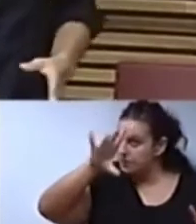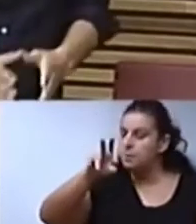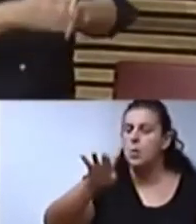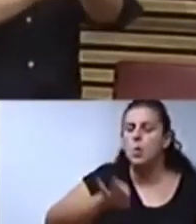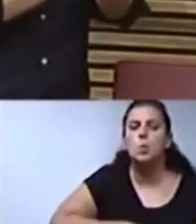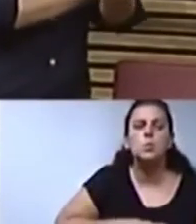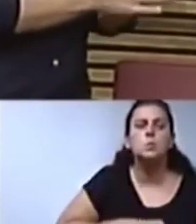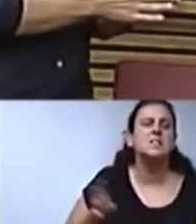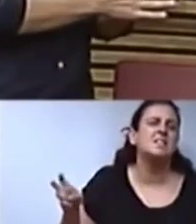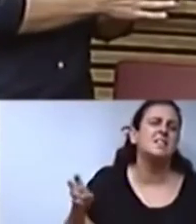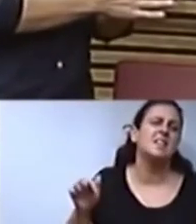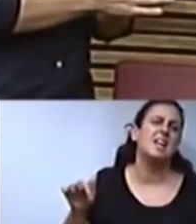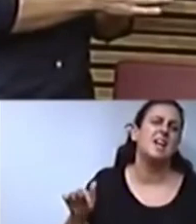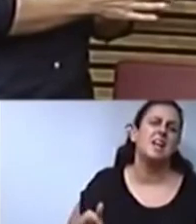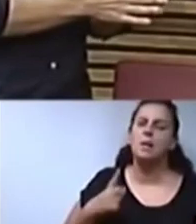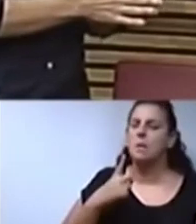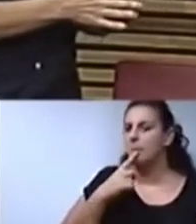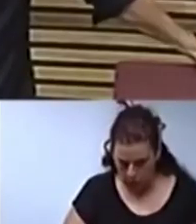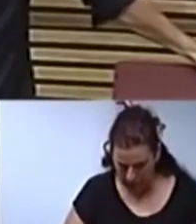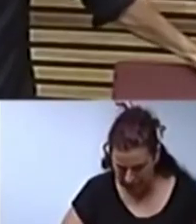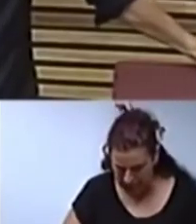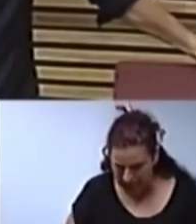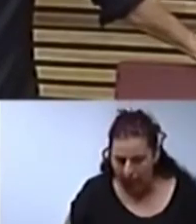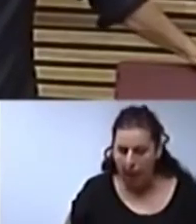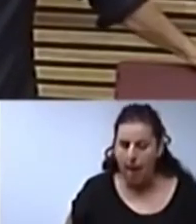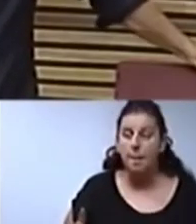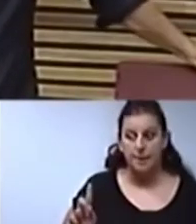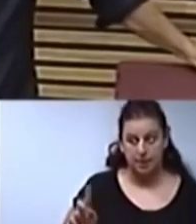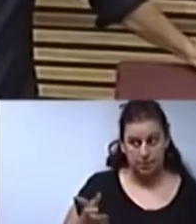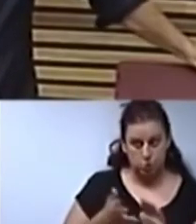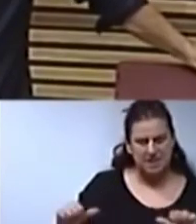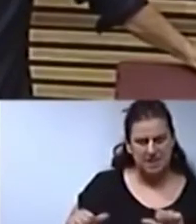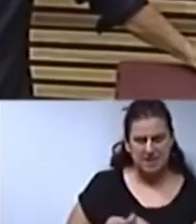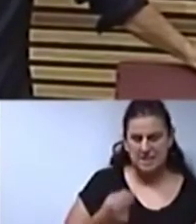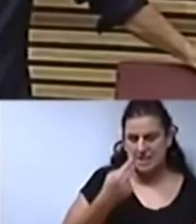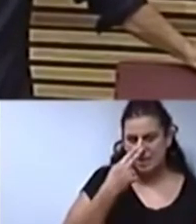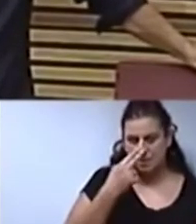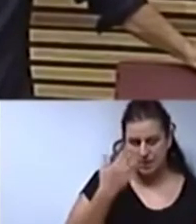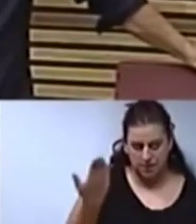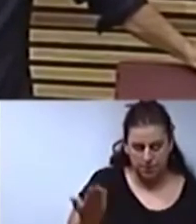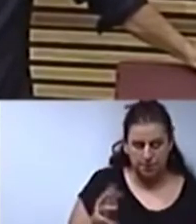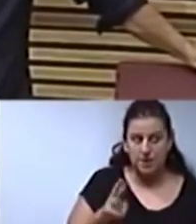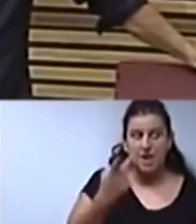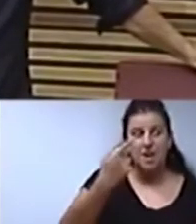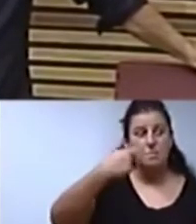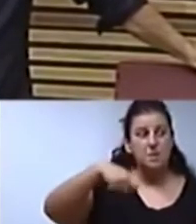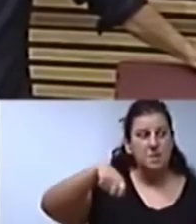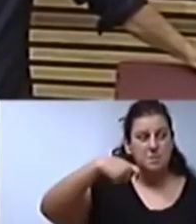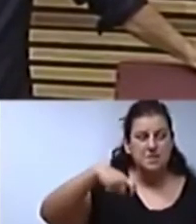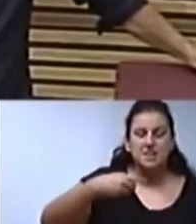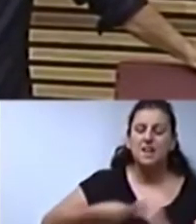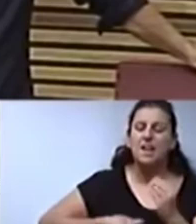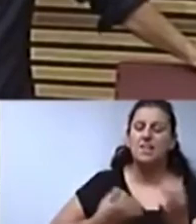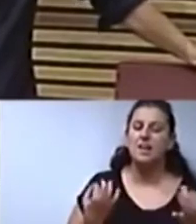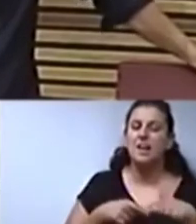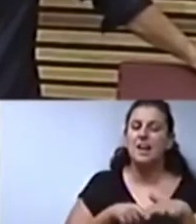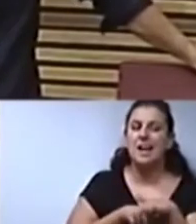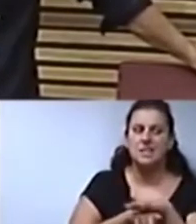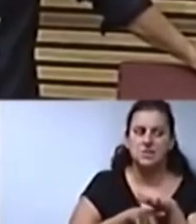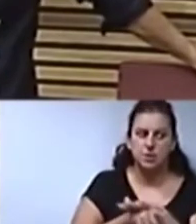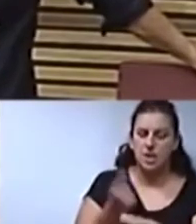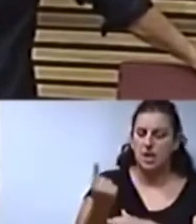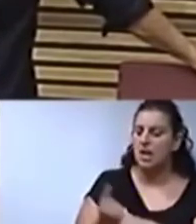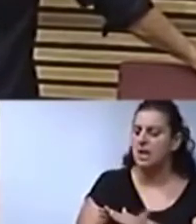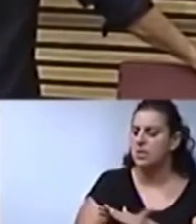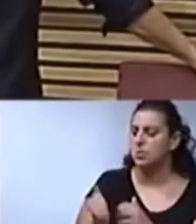a plantejar que no estem gestionant... Mira, li vaig a dir el que ha passat estos mesos. Que s'ha dedicat la senyora vicepresidenta a gestionar. I quin és el